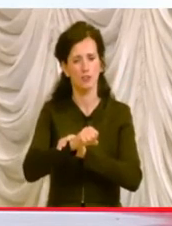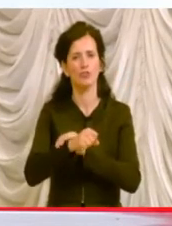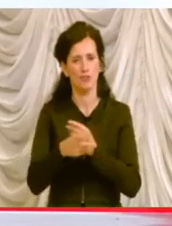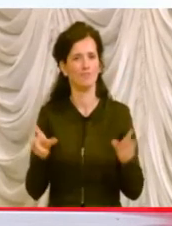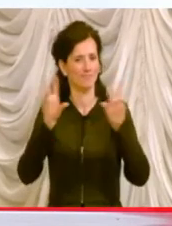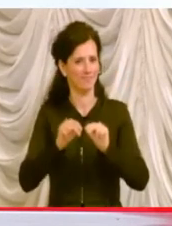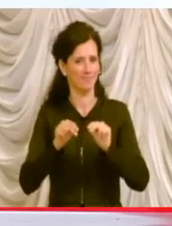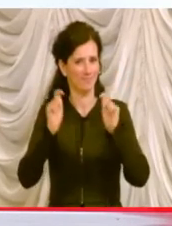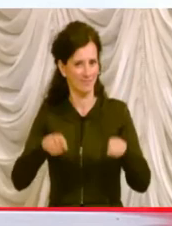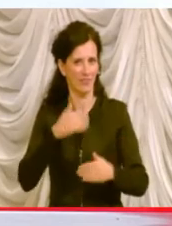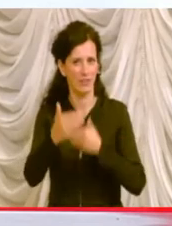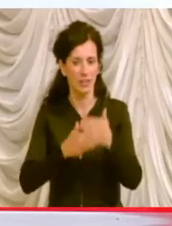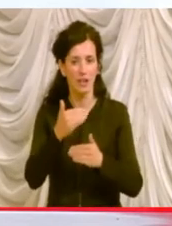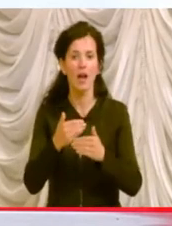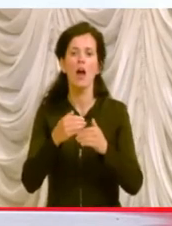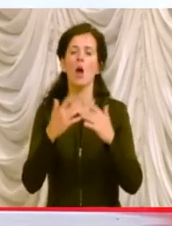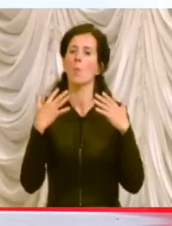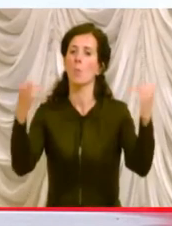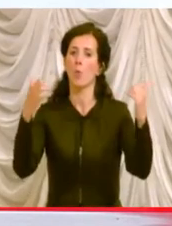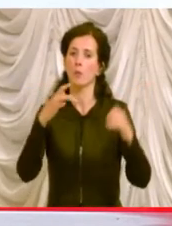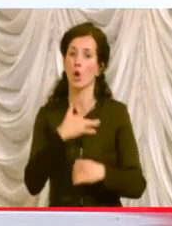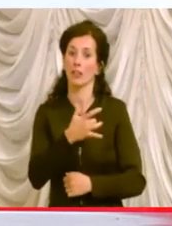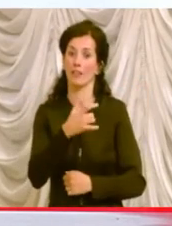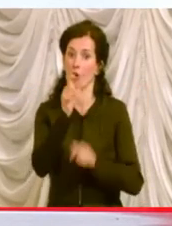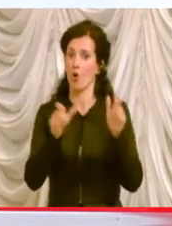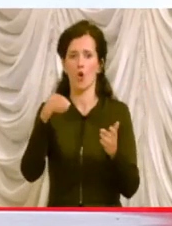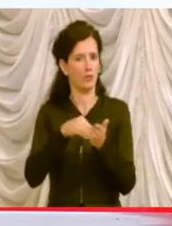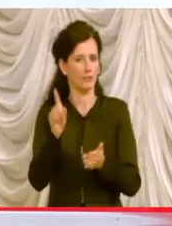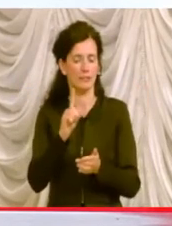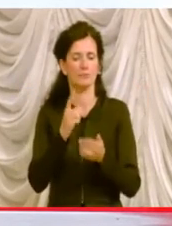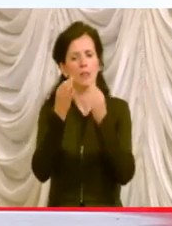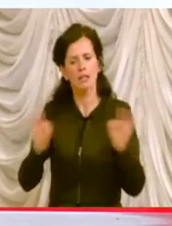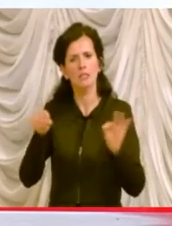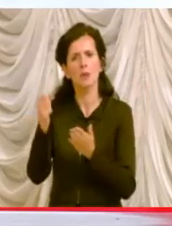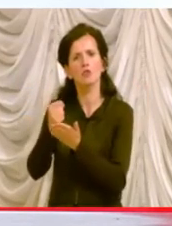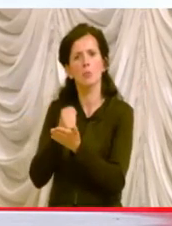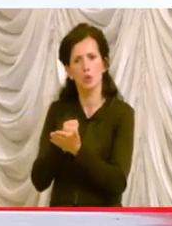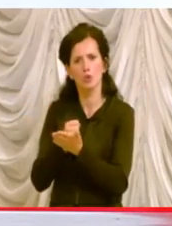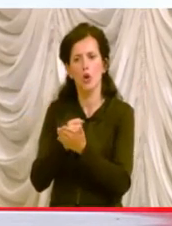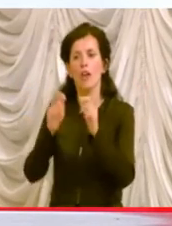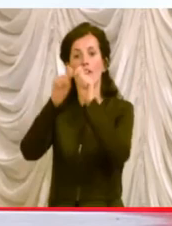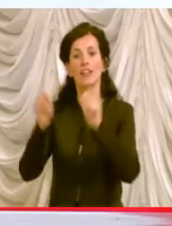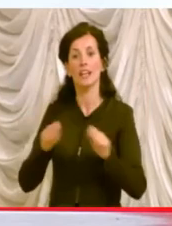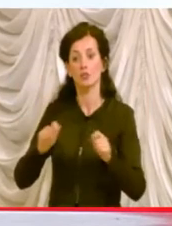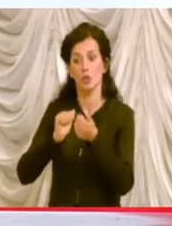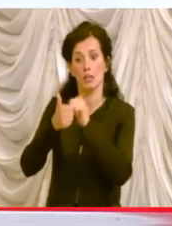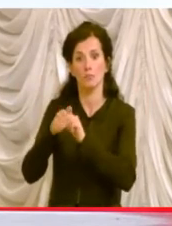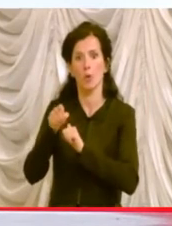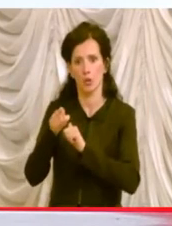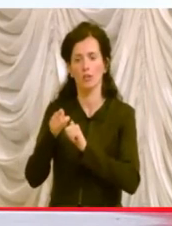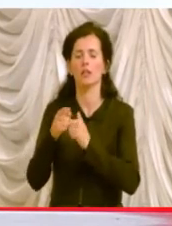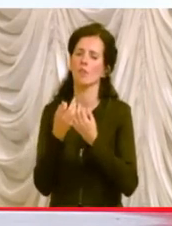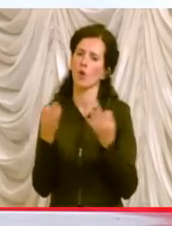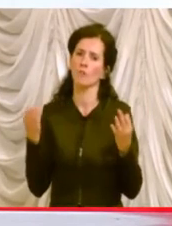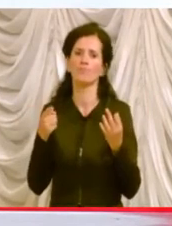comunque senza la presenza di pubblico nel rispetto dei protocolli che sono stati emanati da rispettive federazioni sportive al fine di prevenire